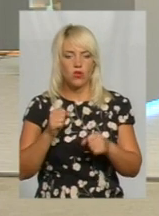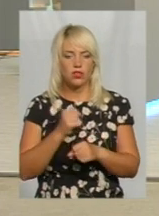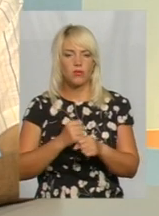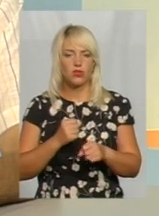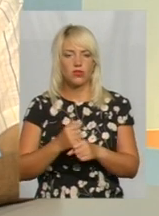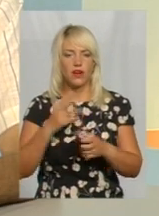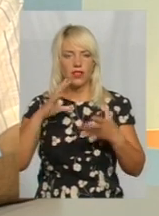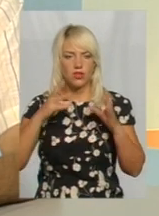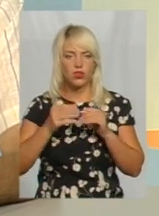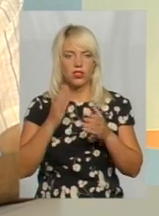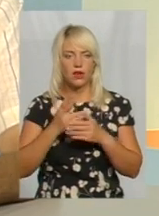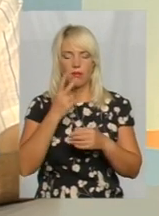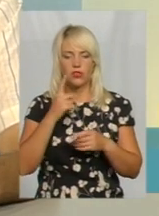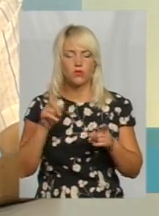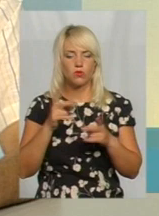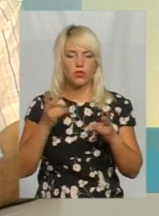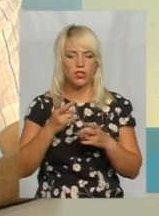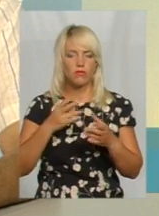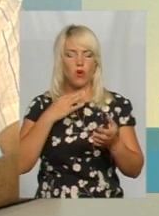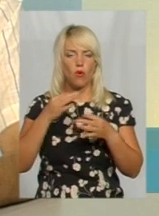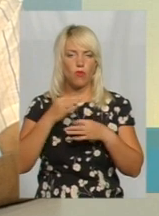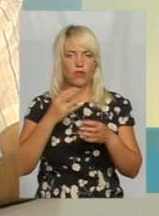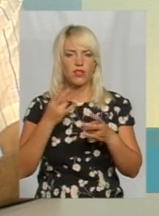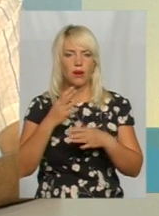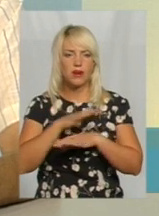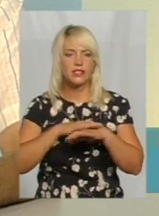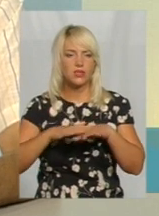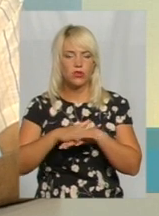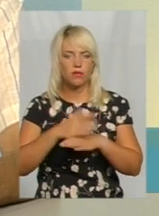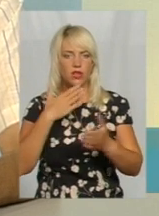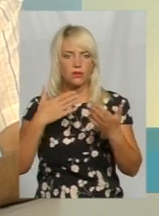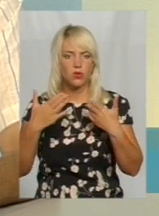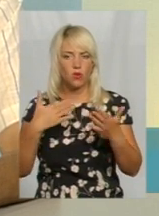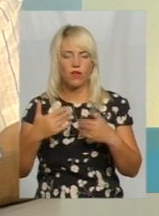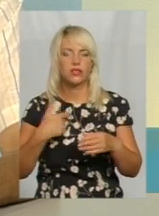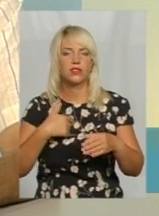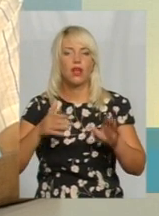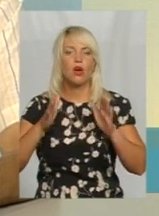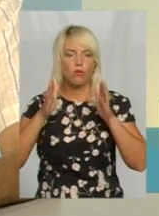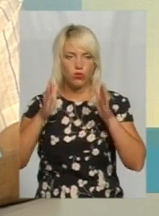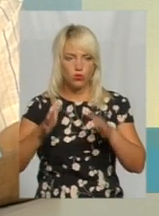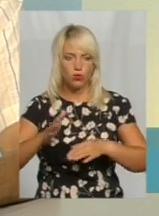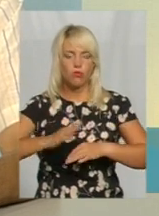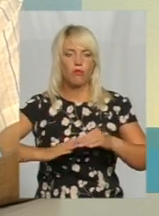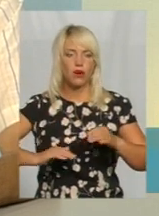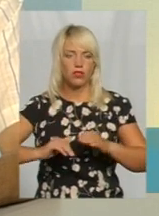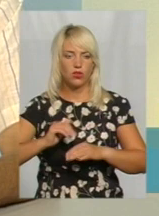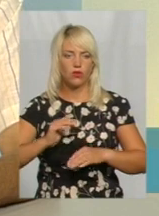ми бачимо, що потрібні якісь обговорення, потрібно спілкуватися з населеннями, з місцевими жителями, тому будемо практикувати